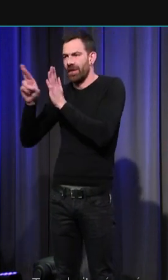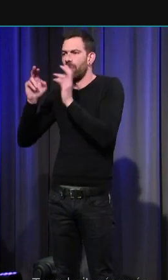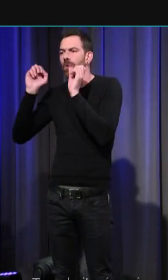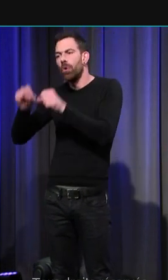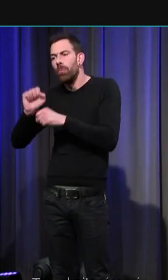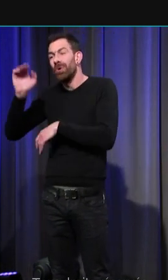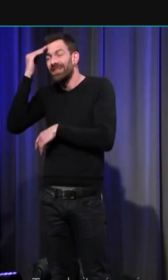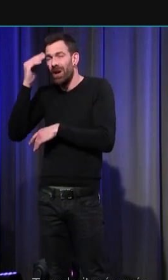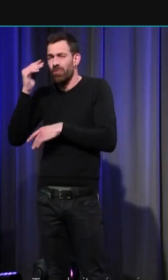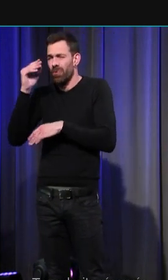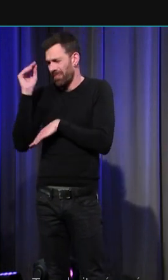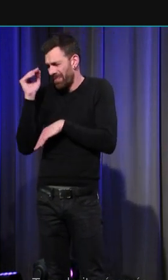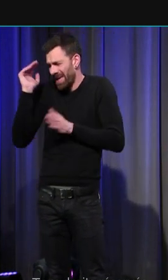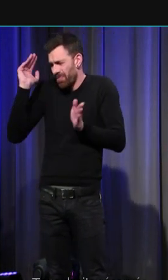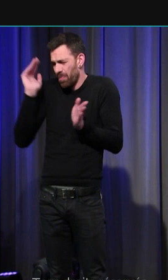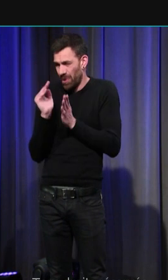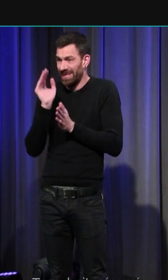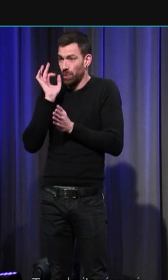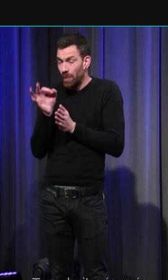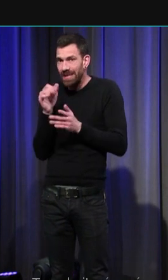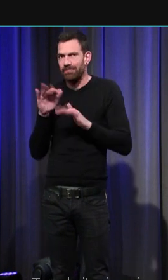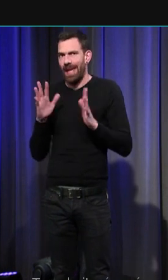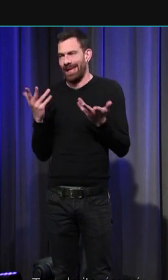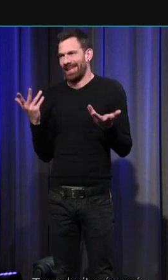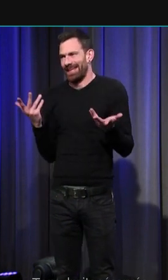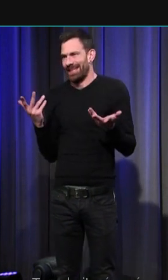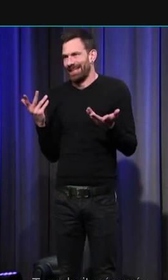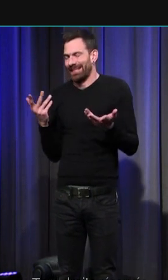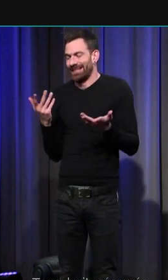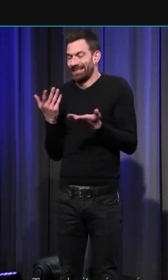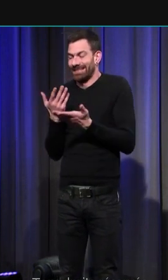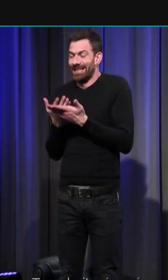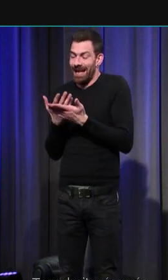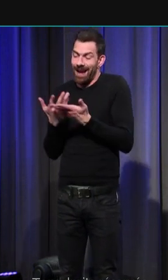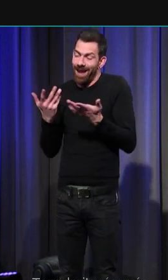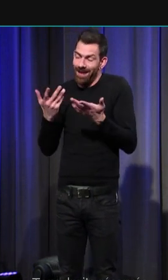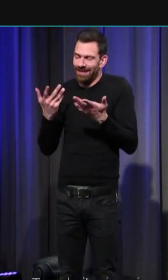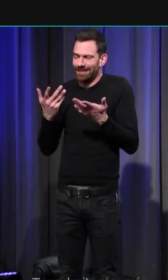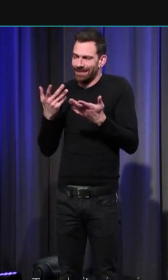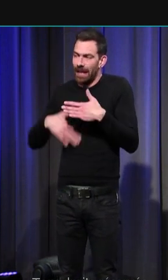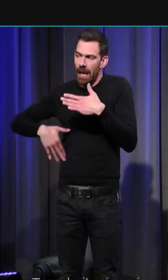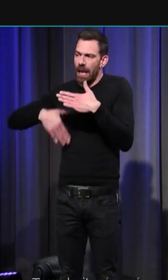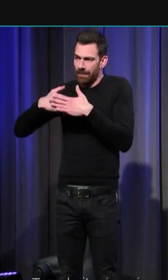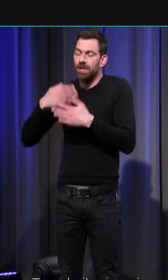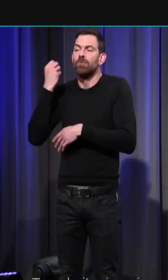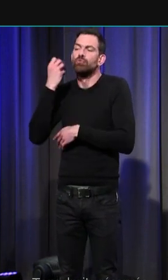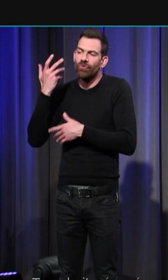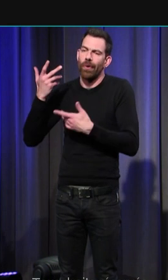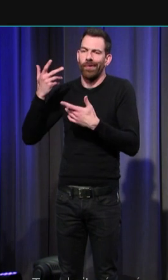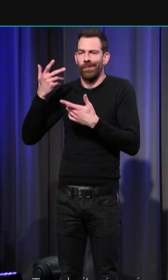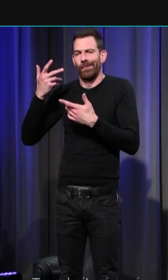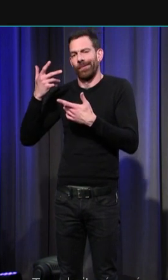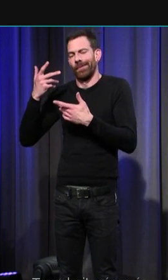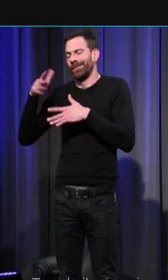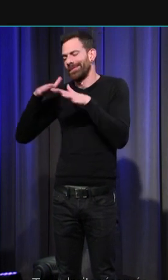décès des tout petits sauf que et c'est là les limites de cette discipline anthropologique qui a souvent été galvaudée mal utilisée et